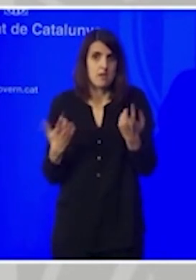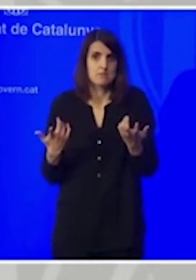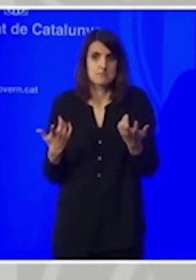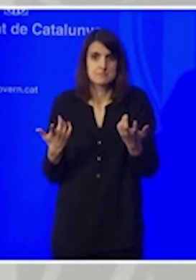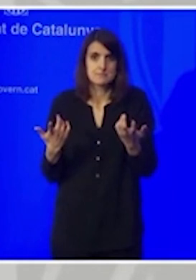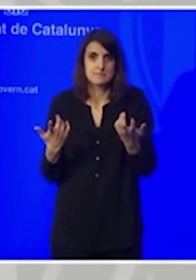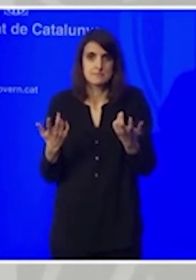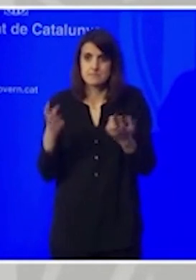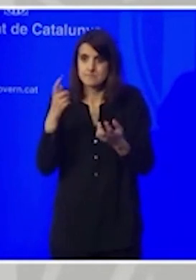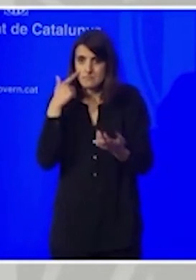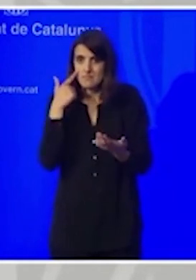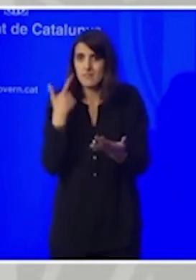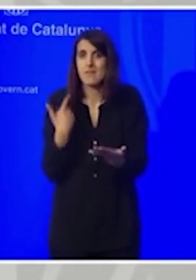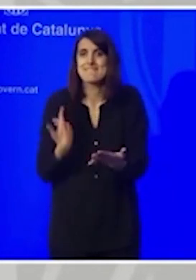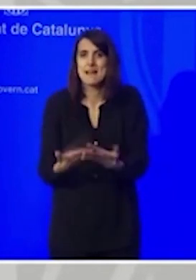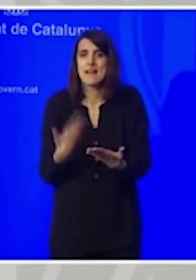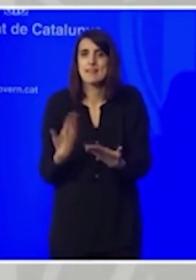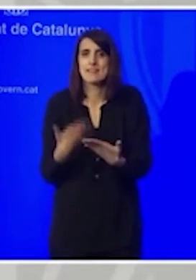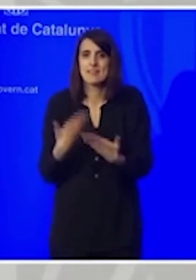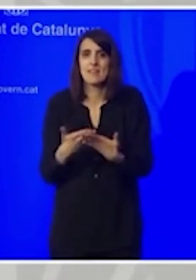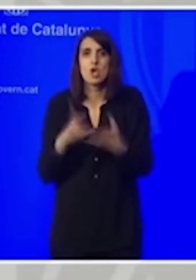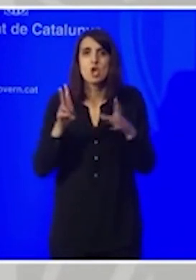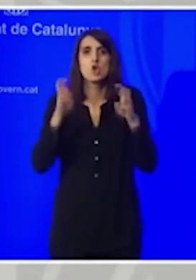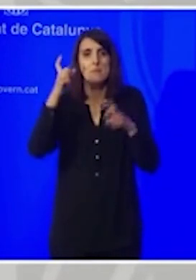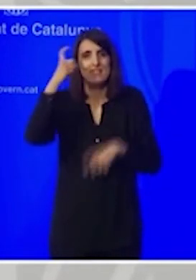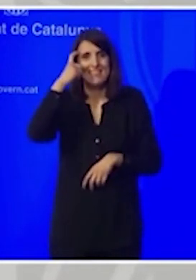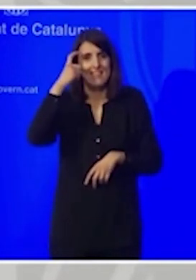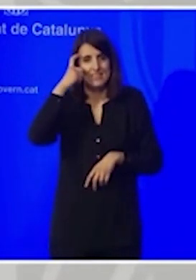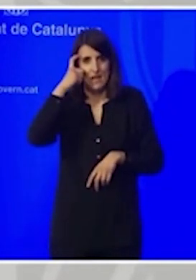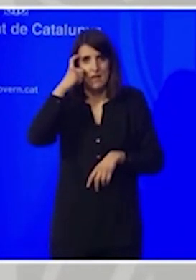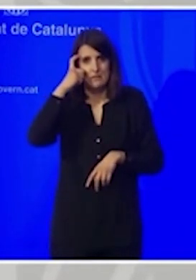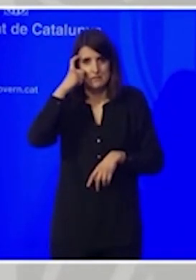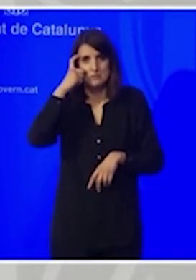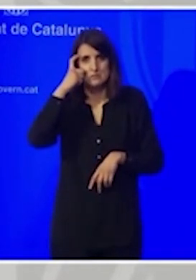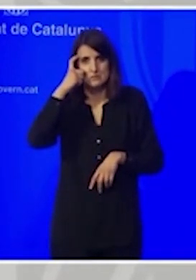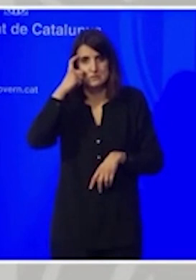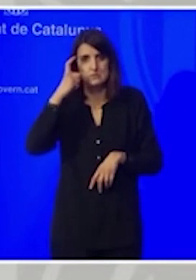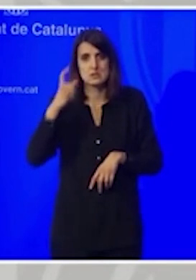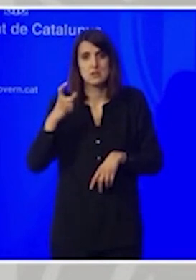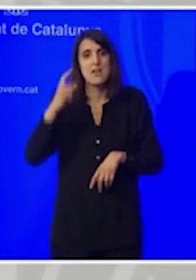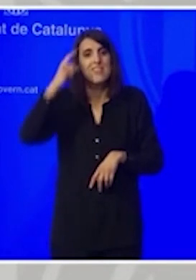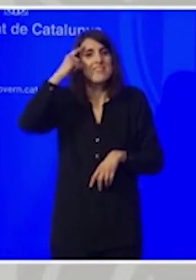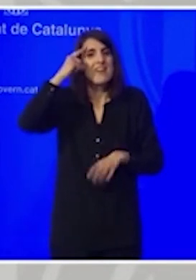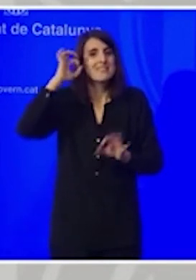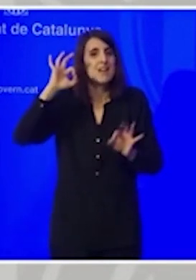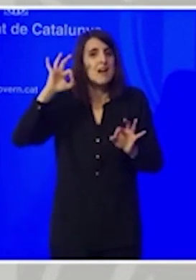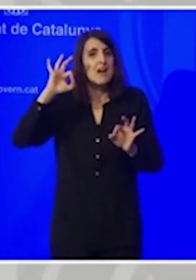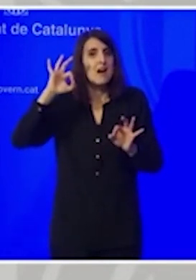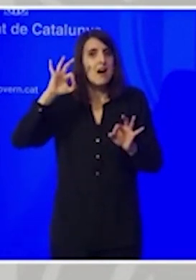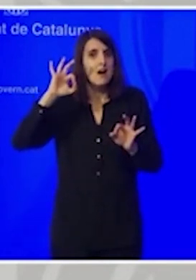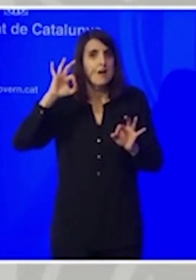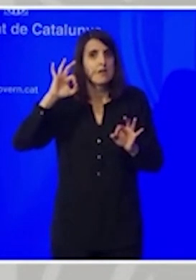'alguna manera que la data que es fixés la nova data que es fixés per a la celebració de les eleccions doncs fos una data en què